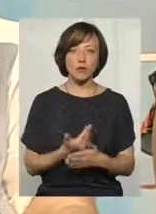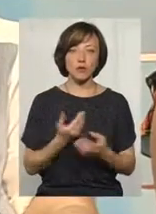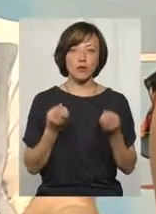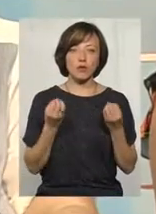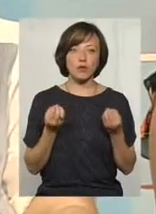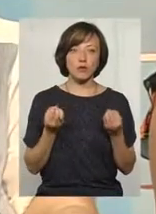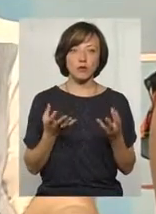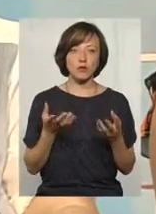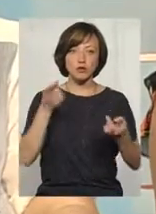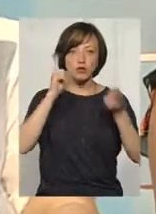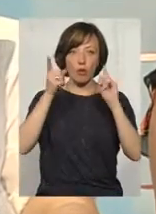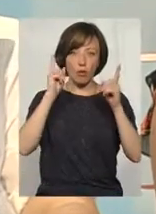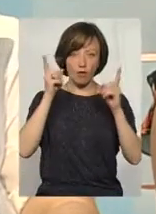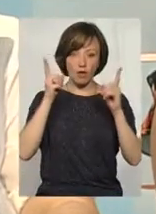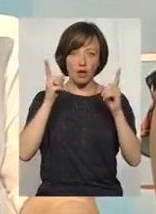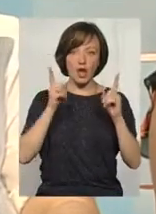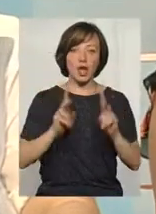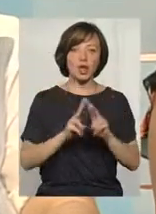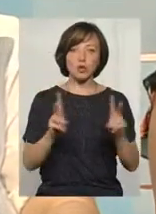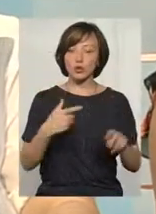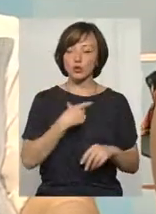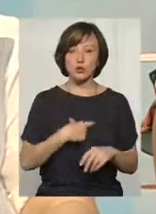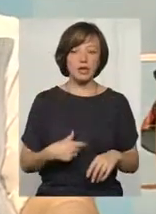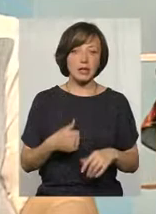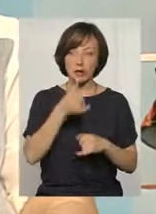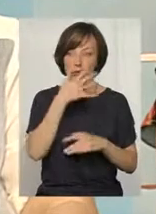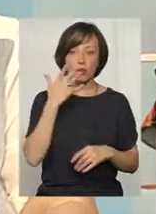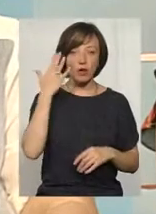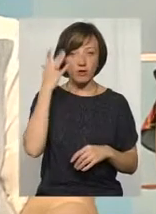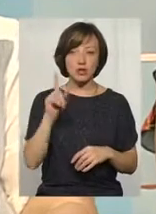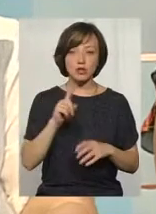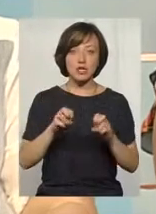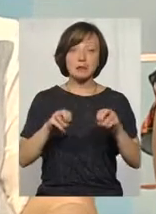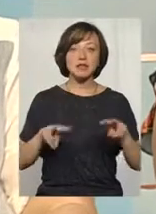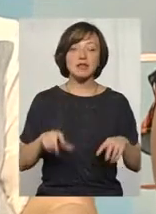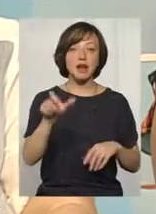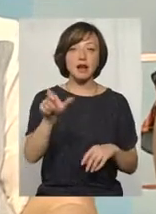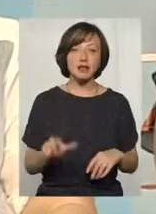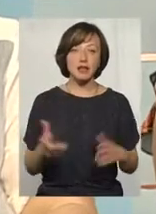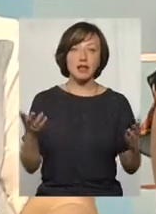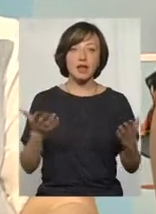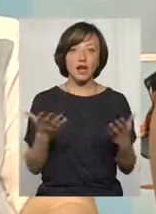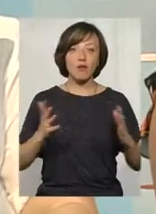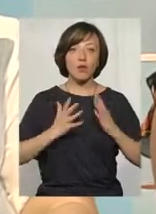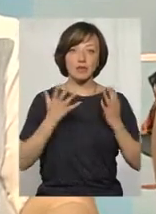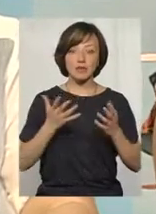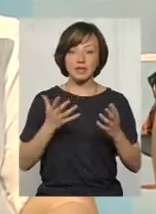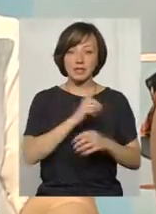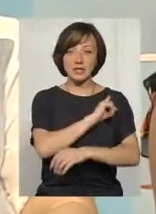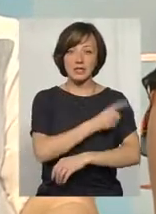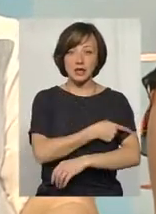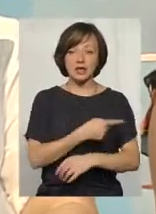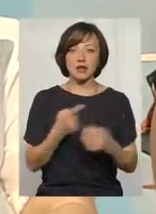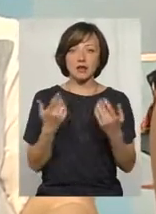просто були всі шоковані. Тому що ніхто собі навіть і не міг уявити, що спеціаліст, який в розквіті своїх сил, який настільки